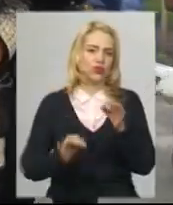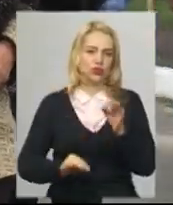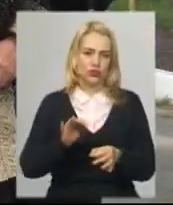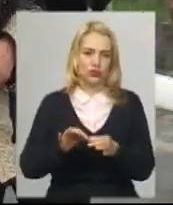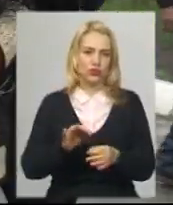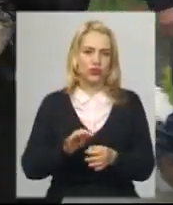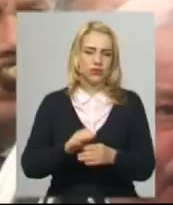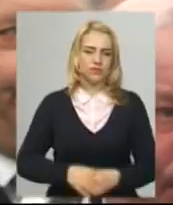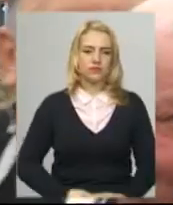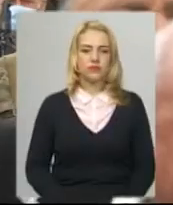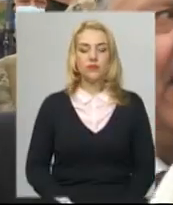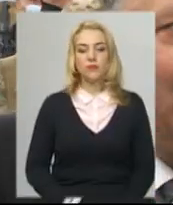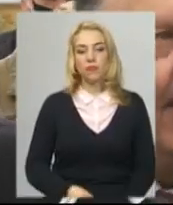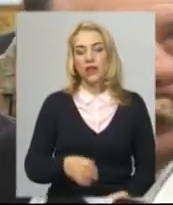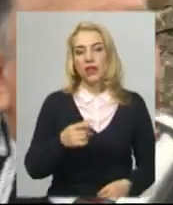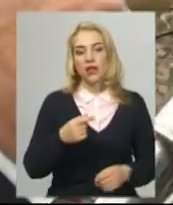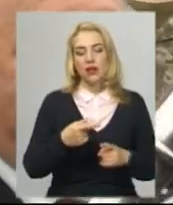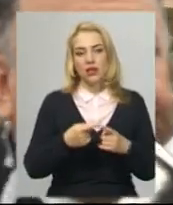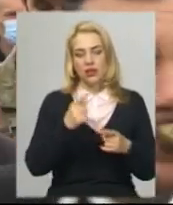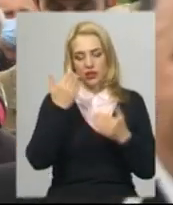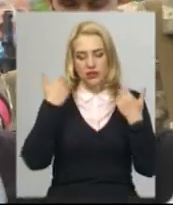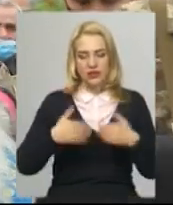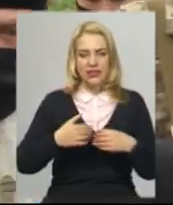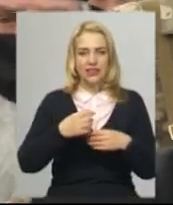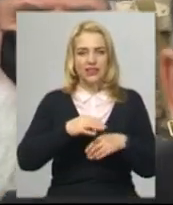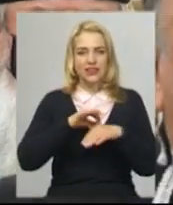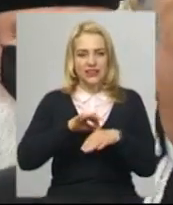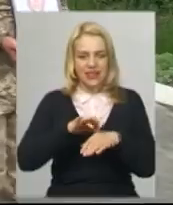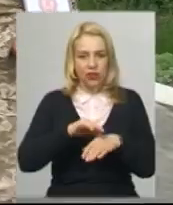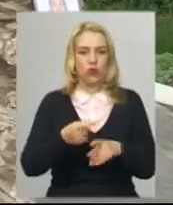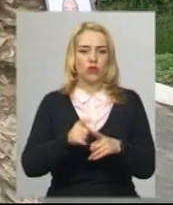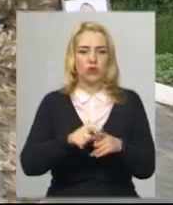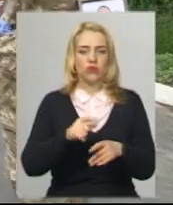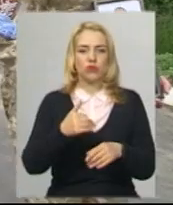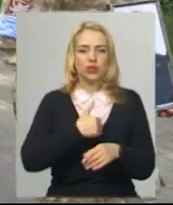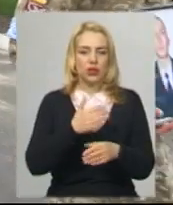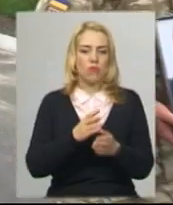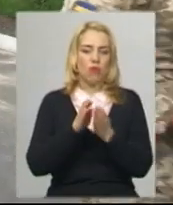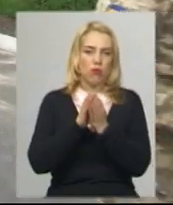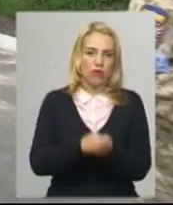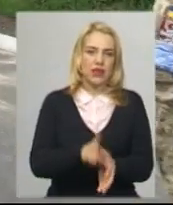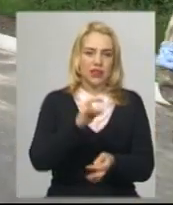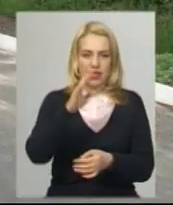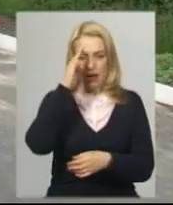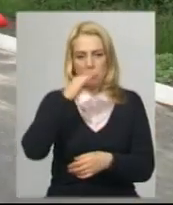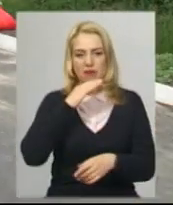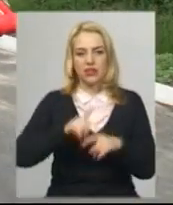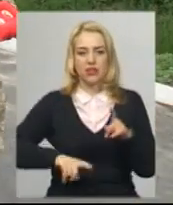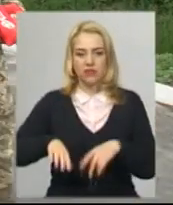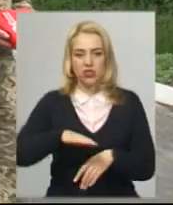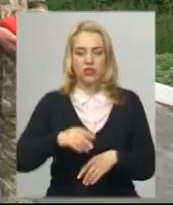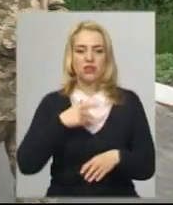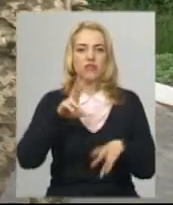зоні АТО бійця Сергія Тимощука, аби поховати його тіло на батьківщині. Сергій Тимощук вважався безвісти зниклим від 31 серпня